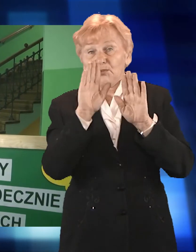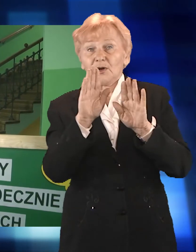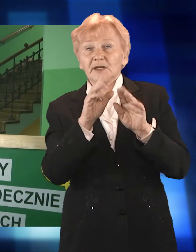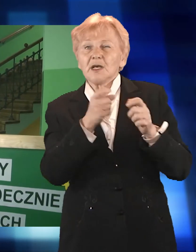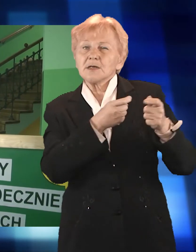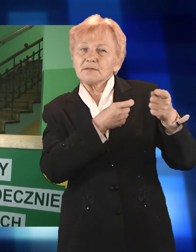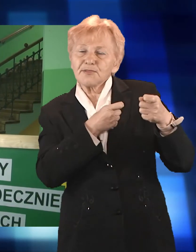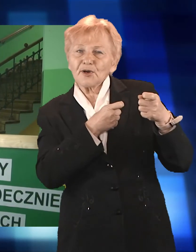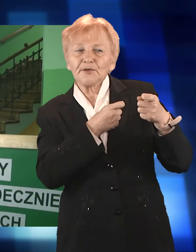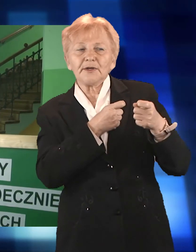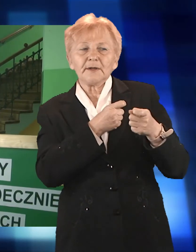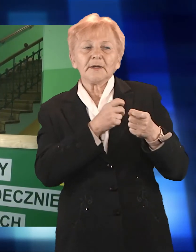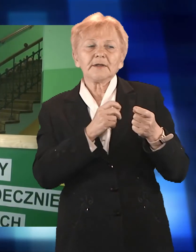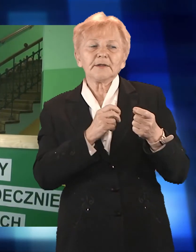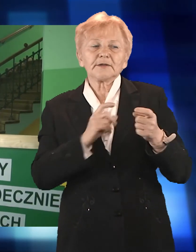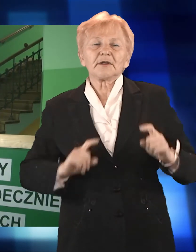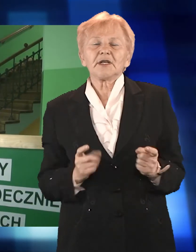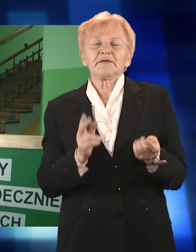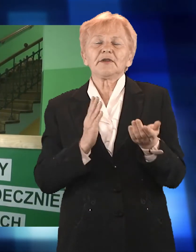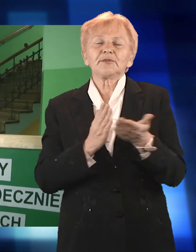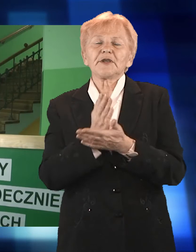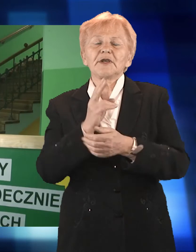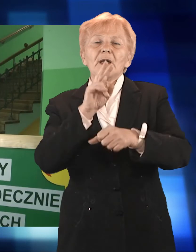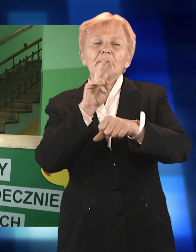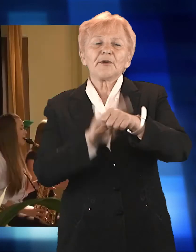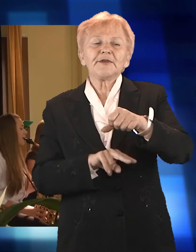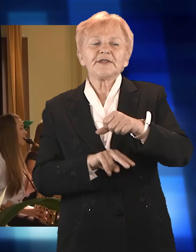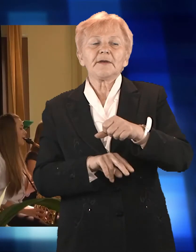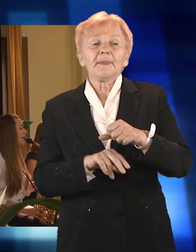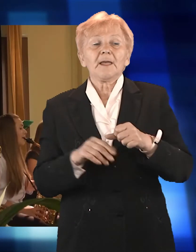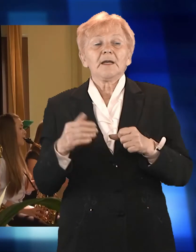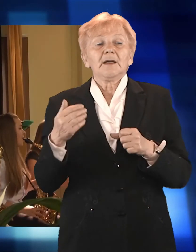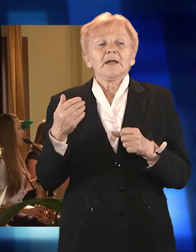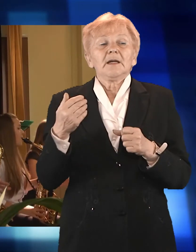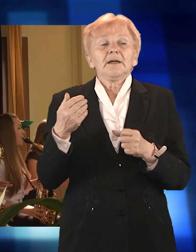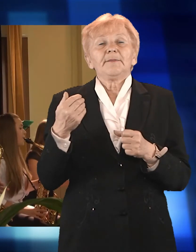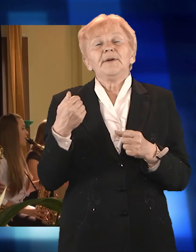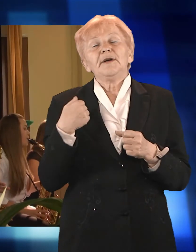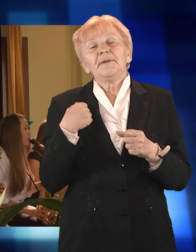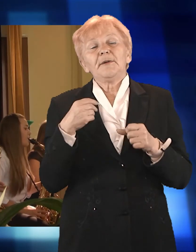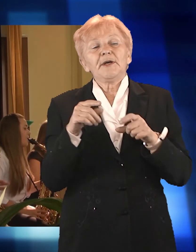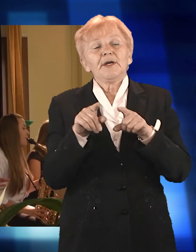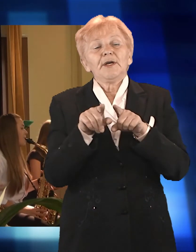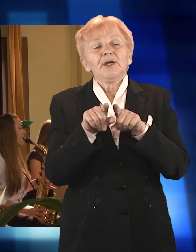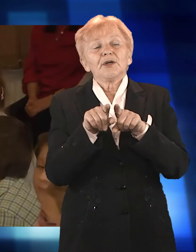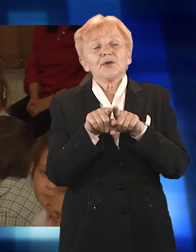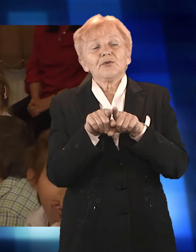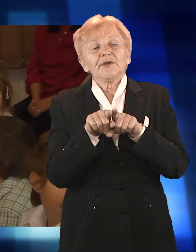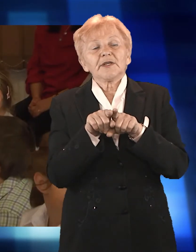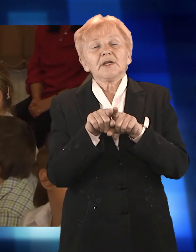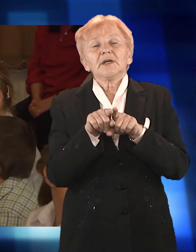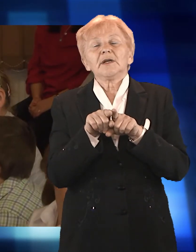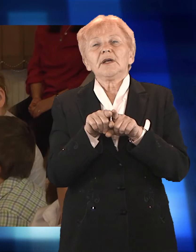pokaz broni i wozów policyjnych prowadzonych przez Komendę Wojewódzką Policji. Oprócz występów artystycznych, które zapewnili